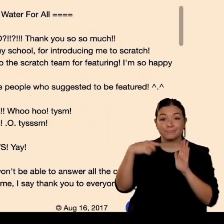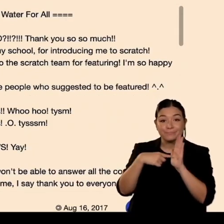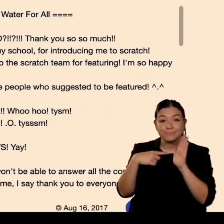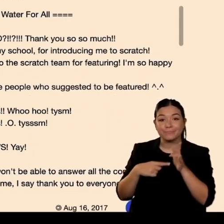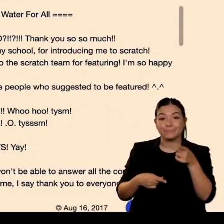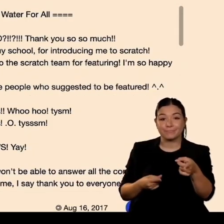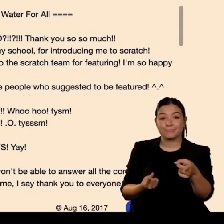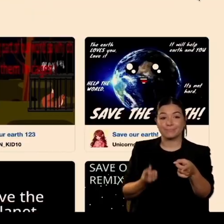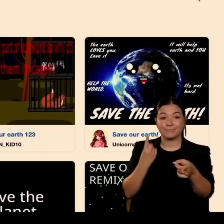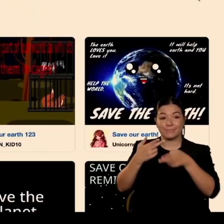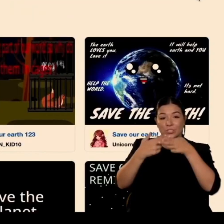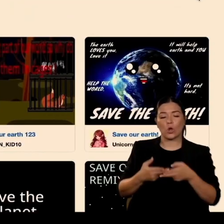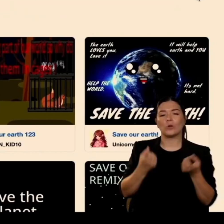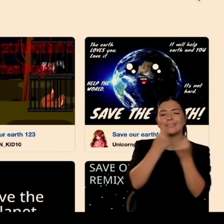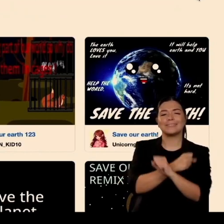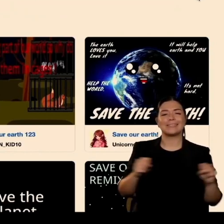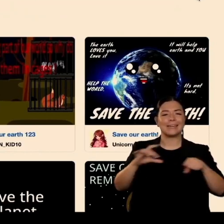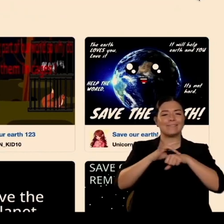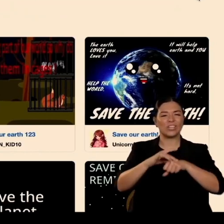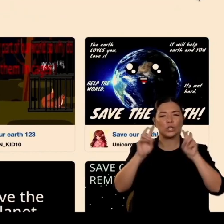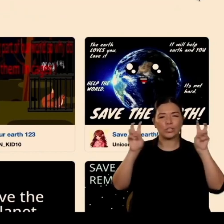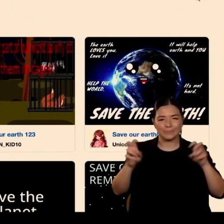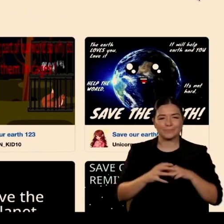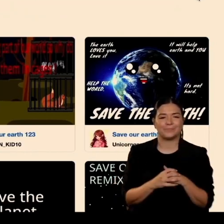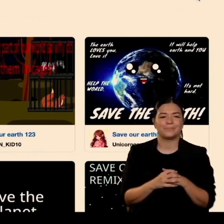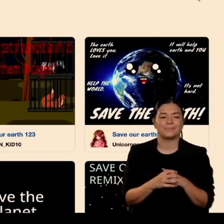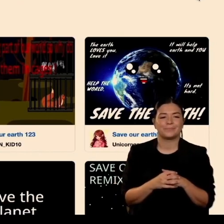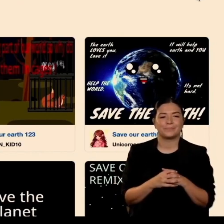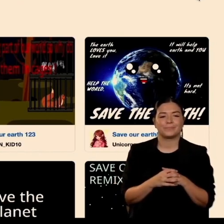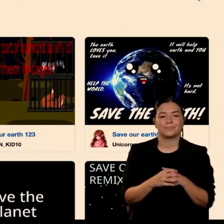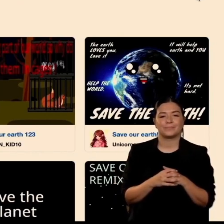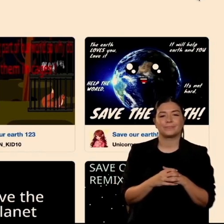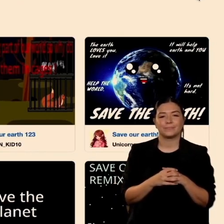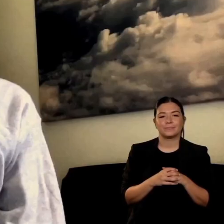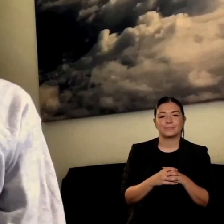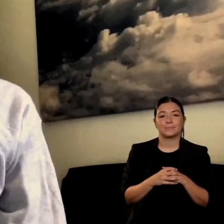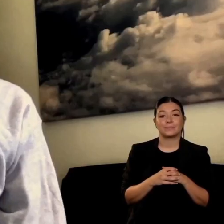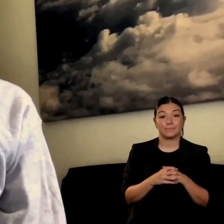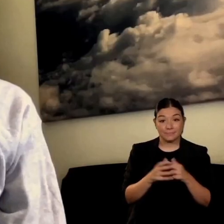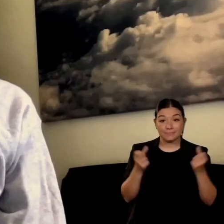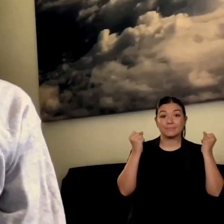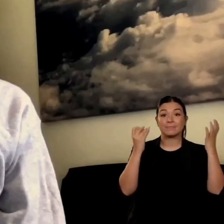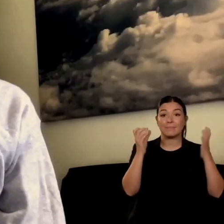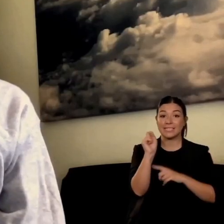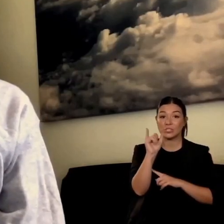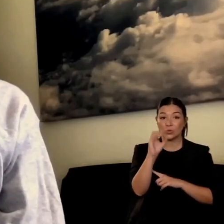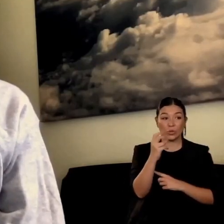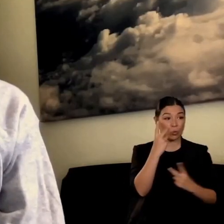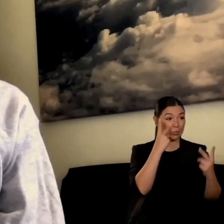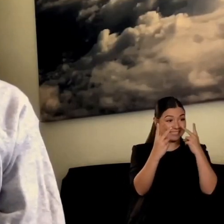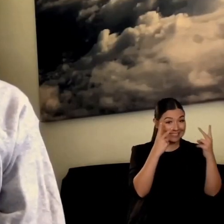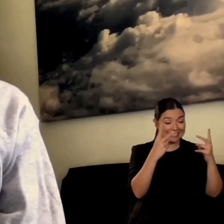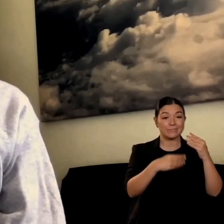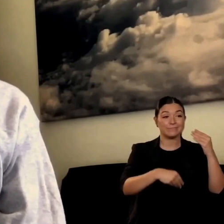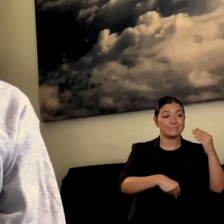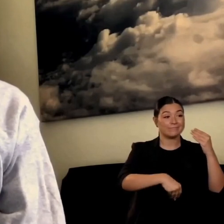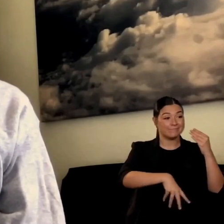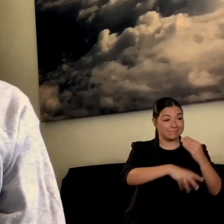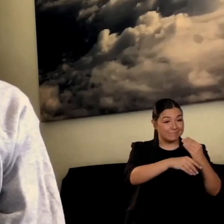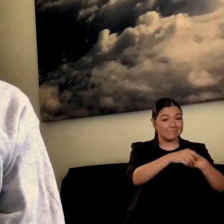tutti i giorni in scratch abbiamo i nostri propri studi ricerche che abbiamo creato attraverso gli anni con